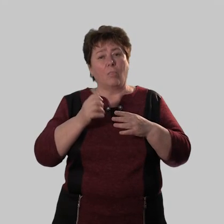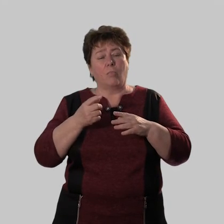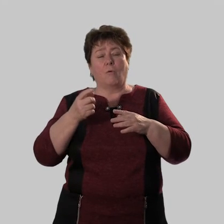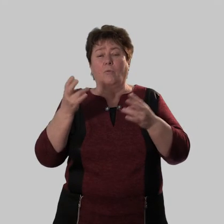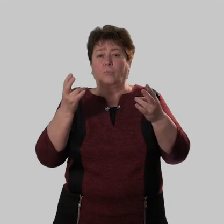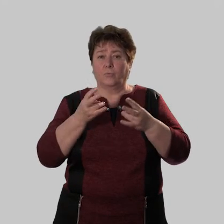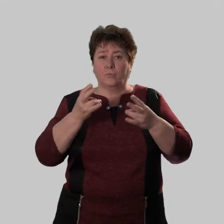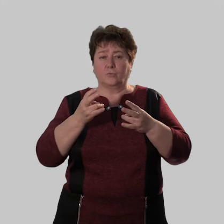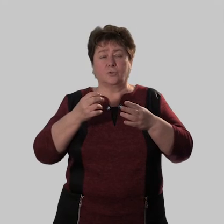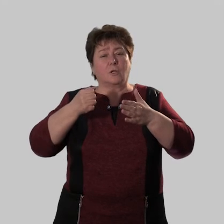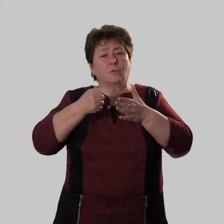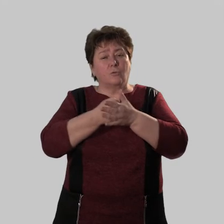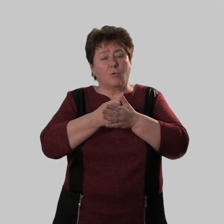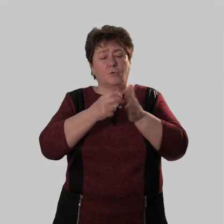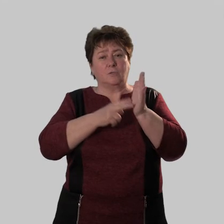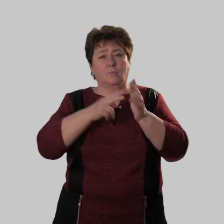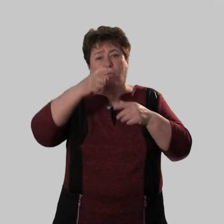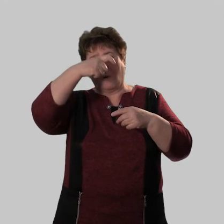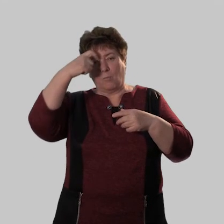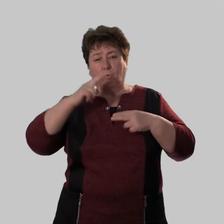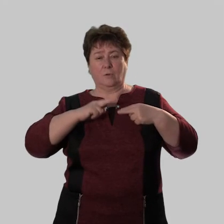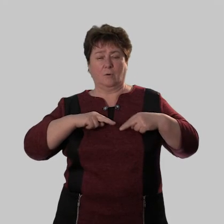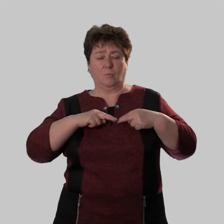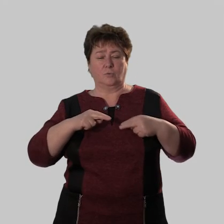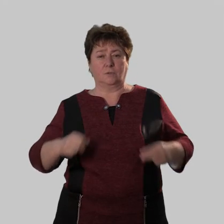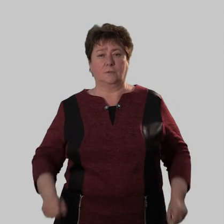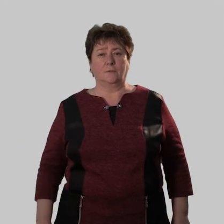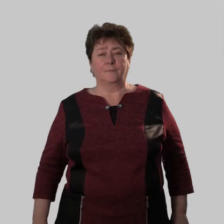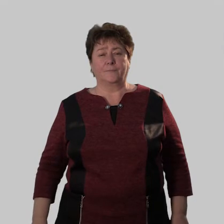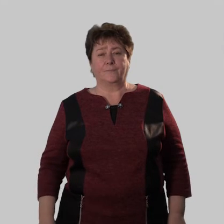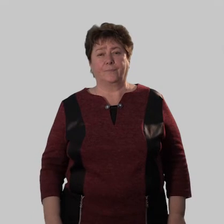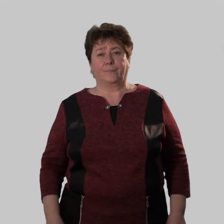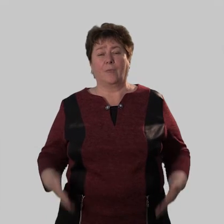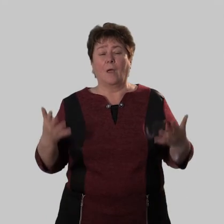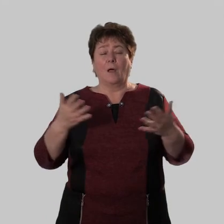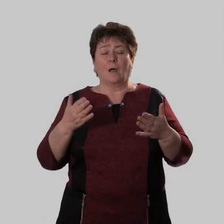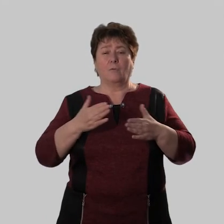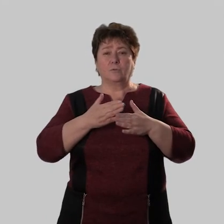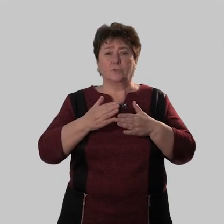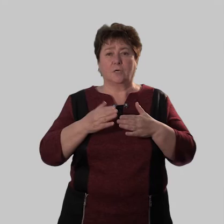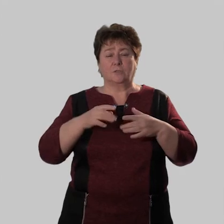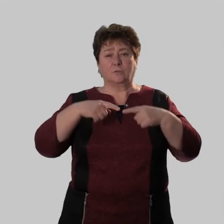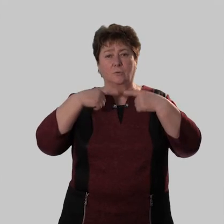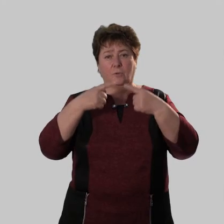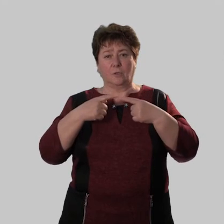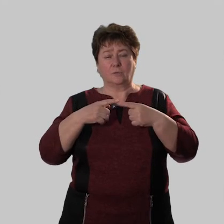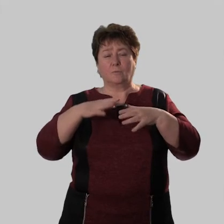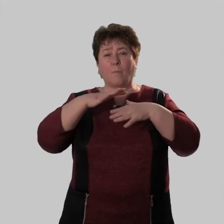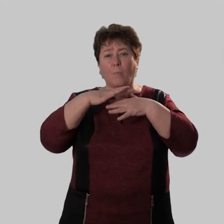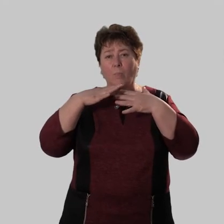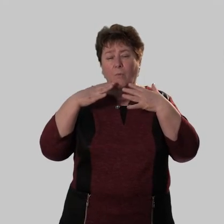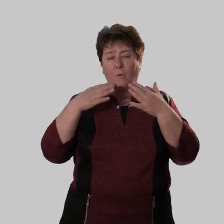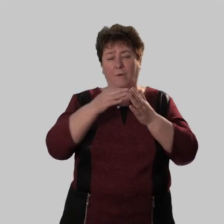приходится работать до седьмого пота какой частью речи